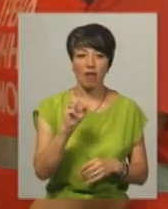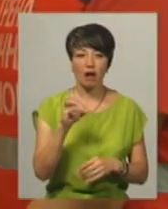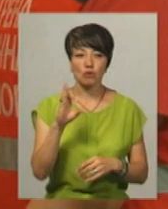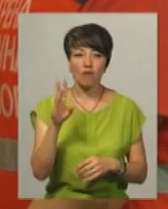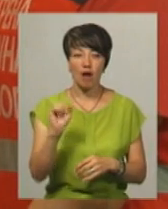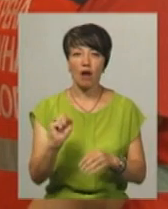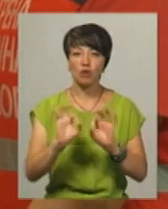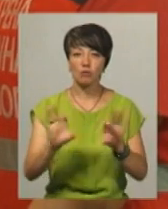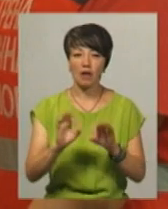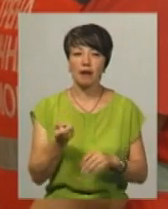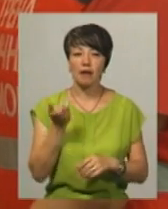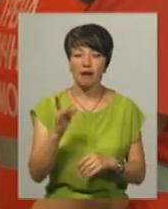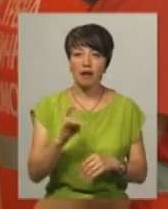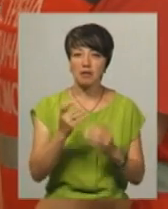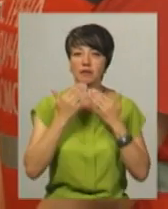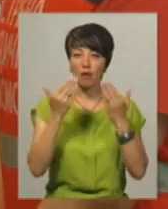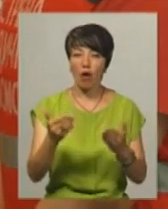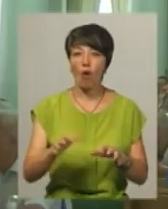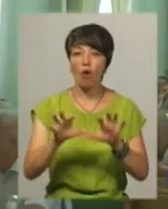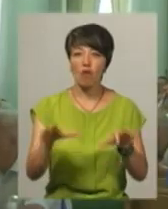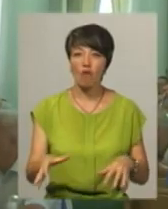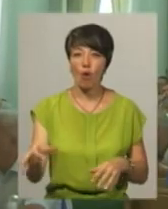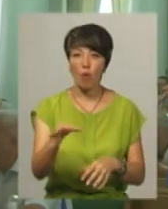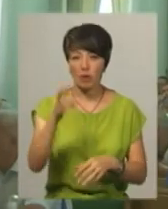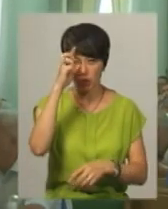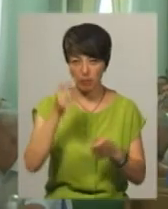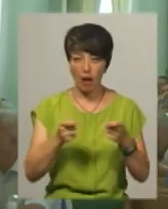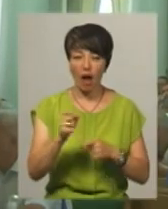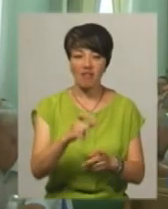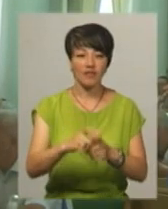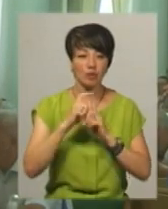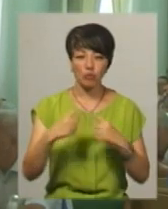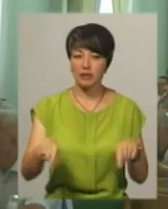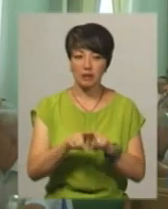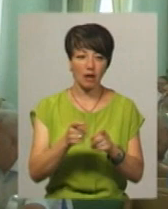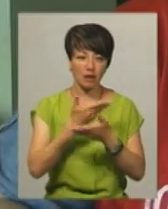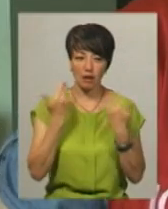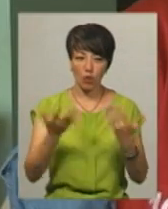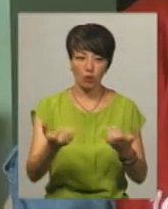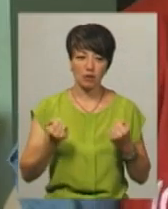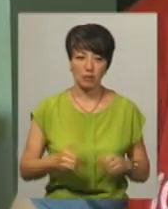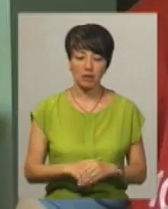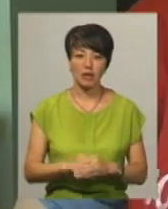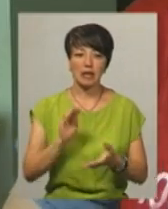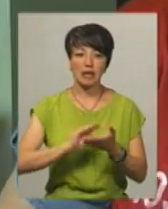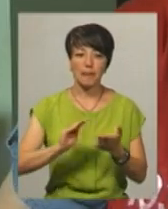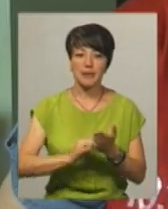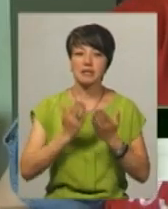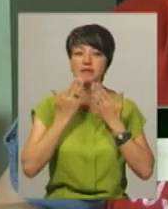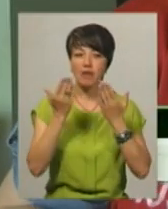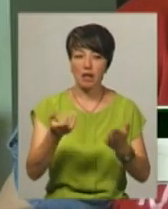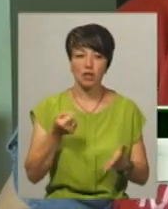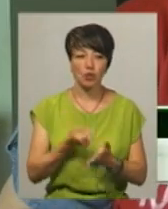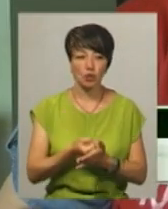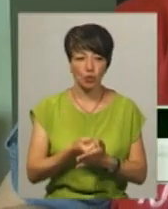кілька разів зверталася до голови Хмельницької облдержадміністрації, але відповіді так і не отримали. Написала звернення до